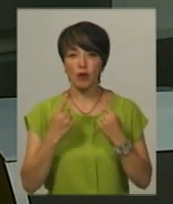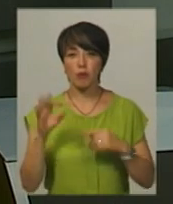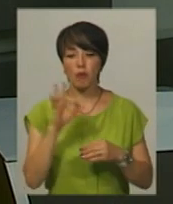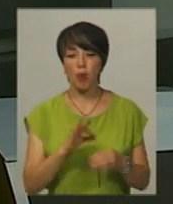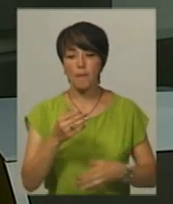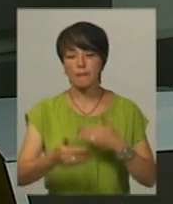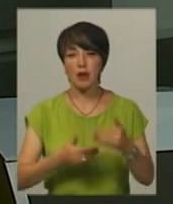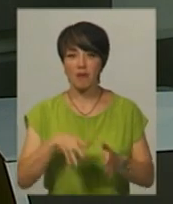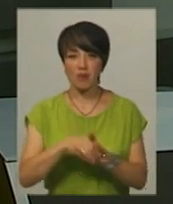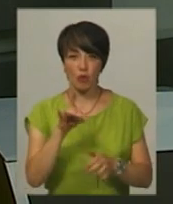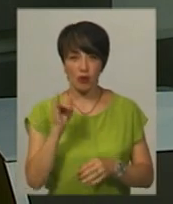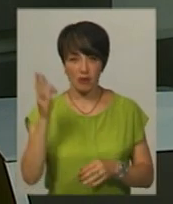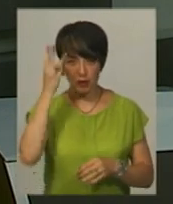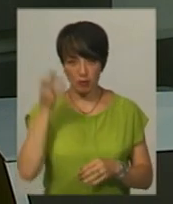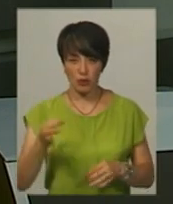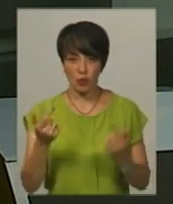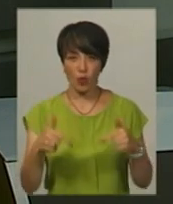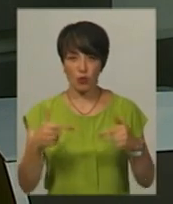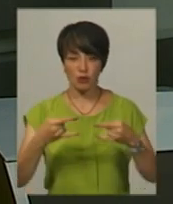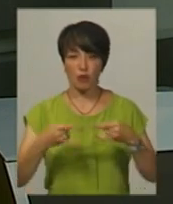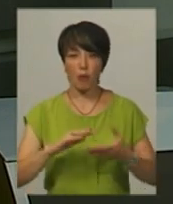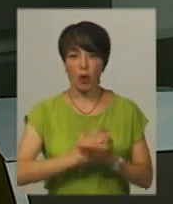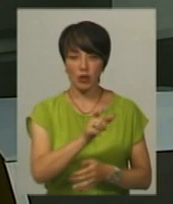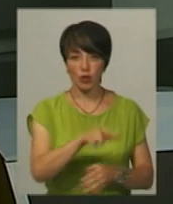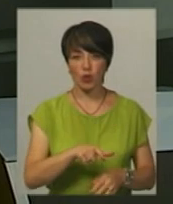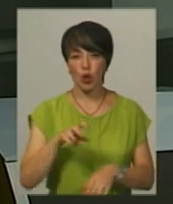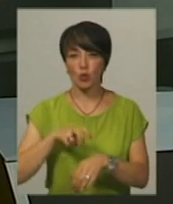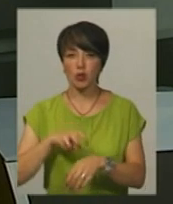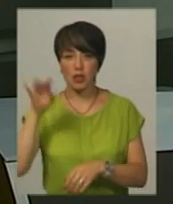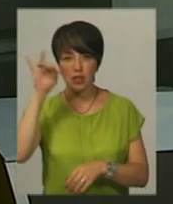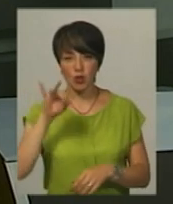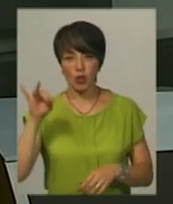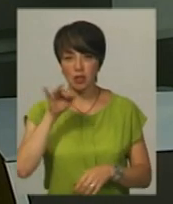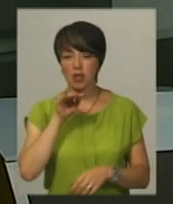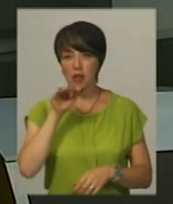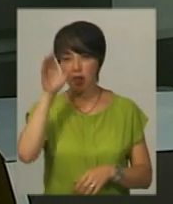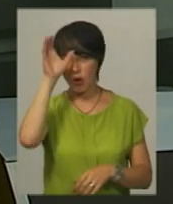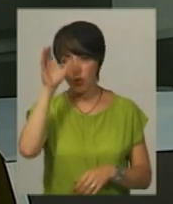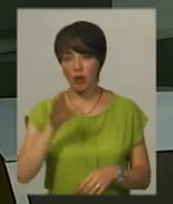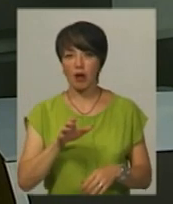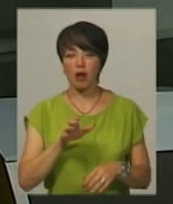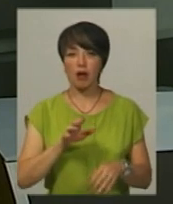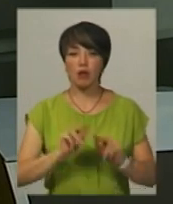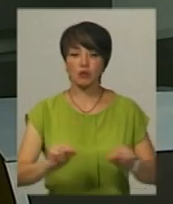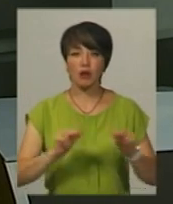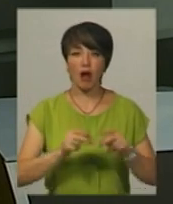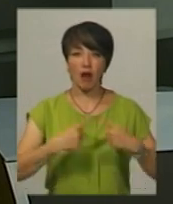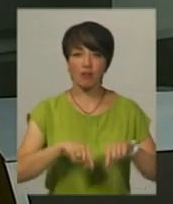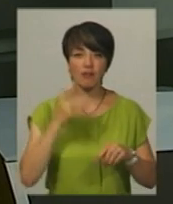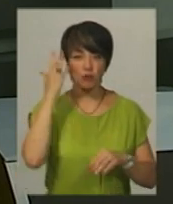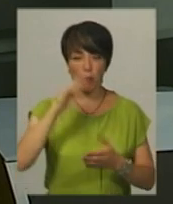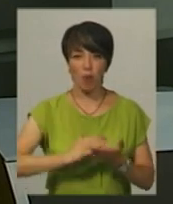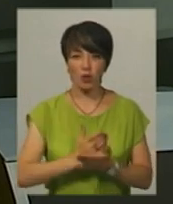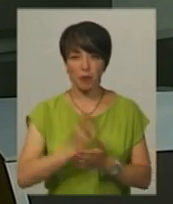про перебіг виборів на Хмельниччині. Гості студії – політолог та доктор історичних наук Микола Олійник, доцент кафедри філософії і